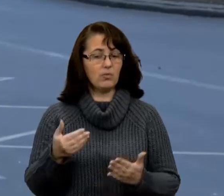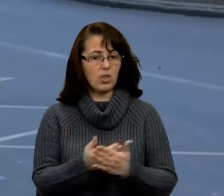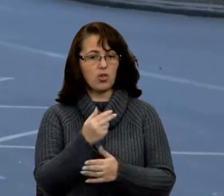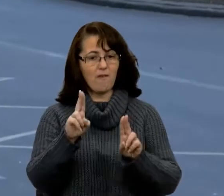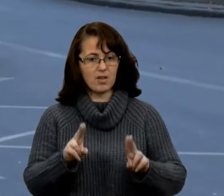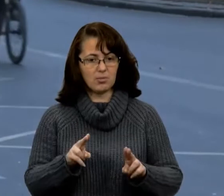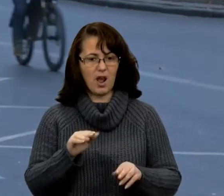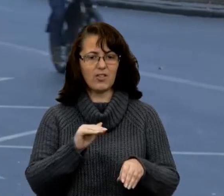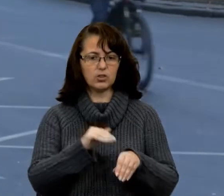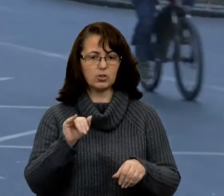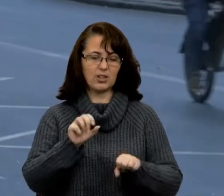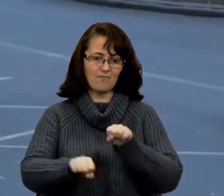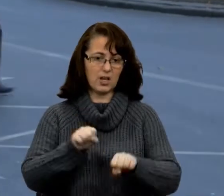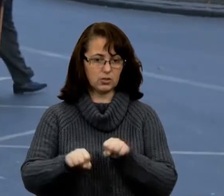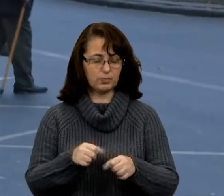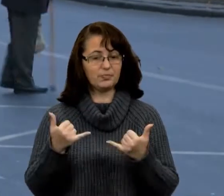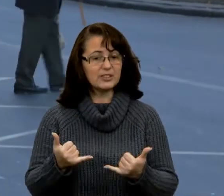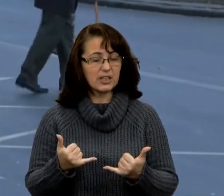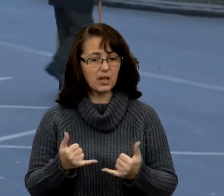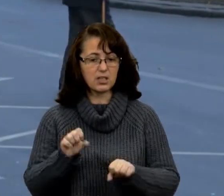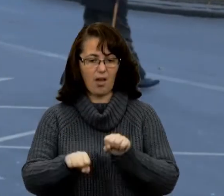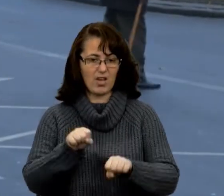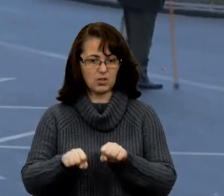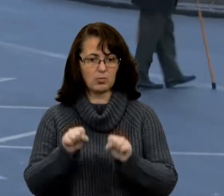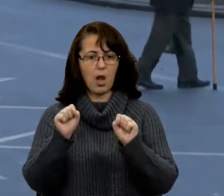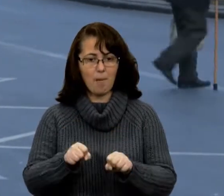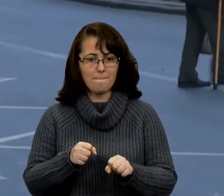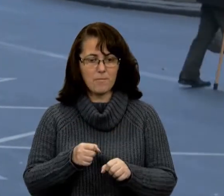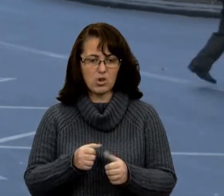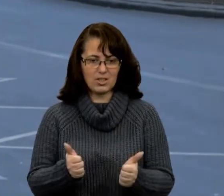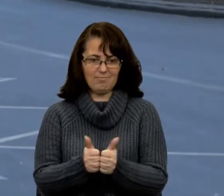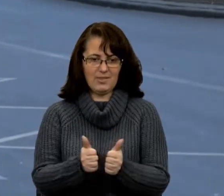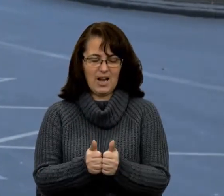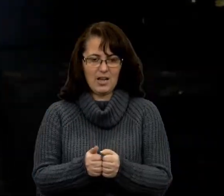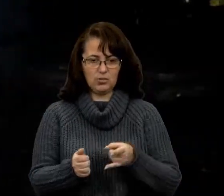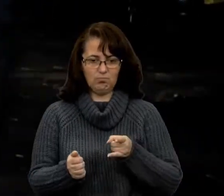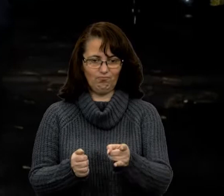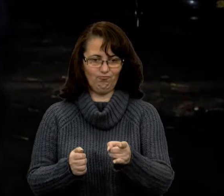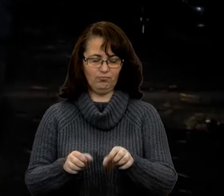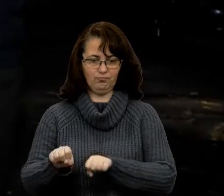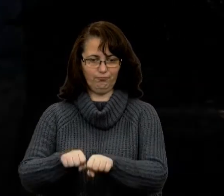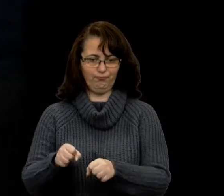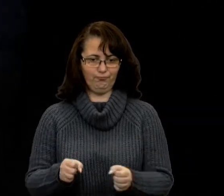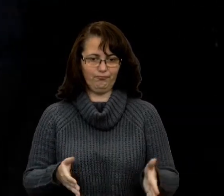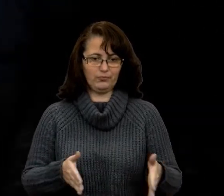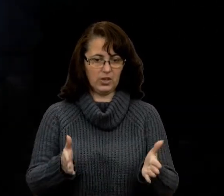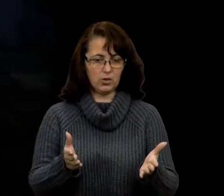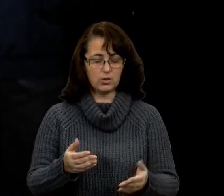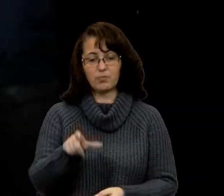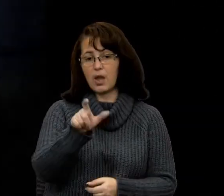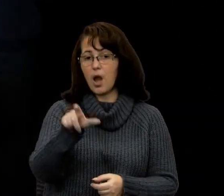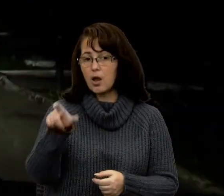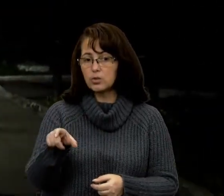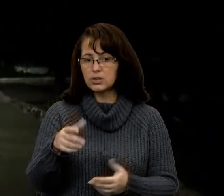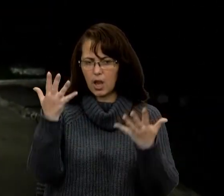торкнуло сі велосипедистів. Тепер вони мають право рухатись смугою громадського транспорту. Що ж до пішоходів, то у темну